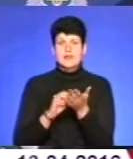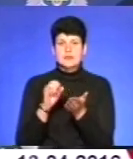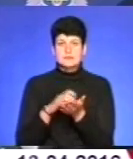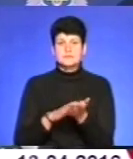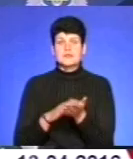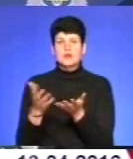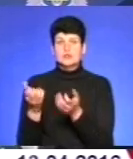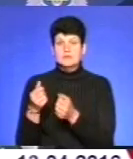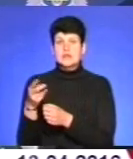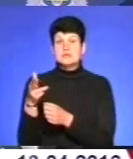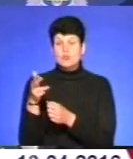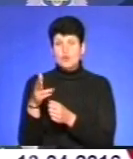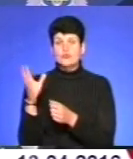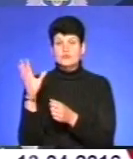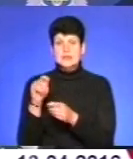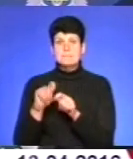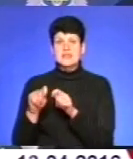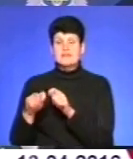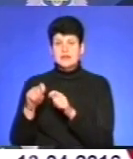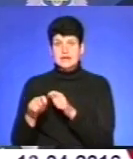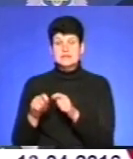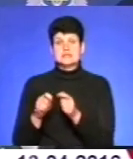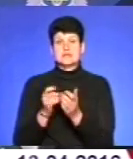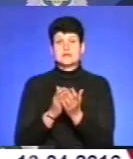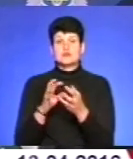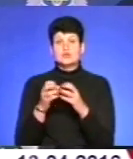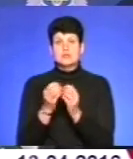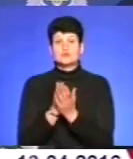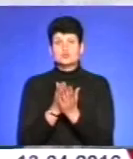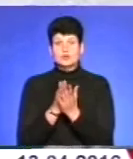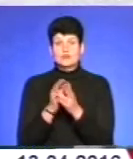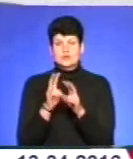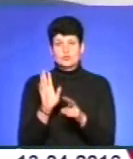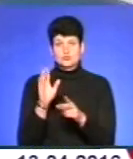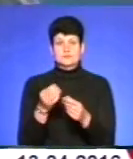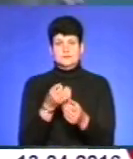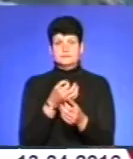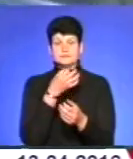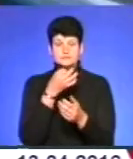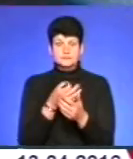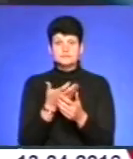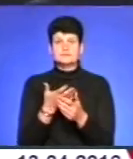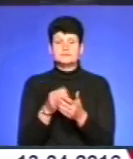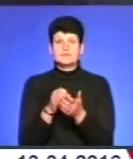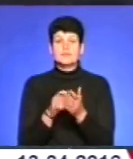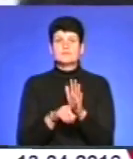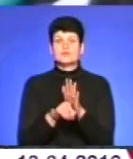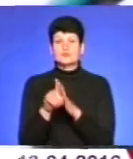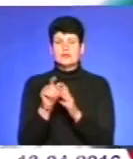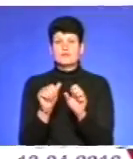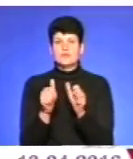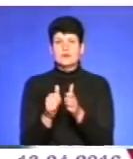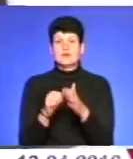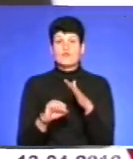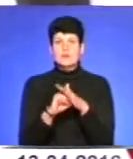вона отримувала зброю. Це все перевіряється і за результатом службового розслідування це все буде оприлюднено. Започаткували патрульні поліцейські формування бази